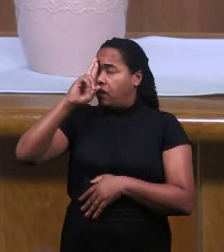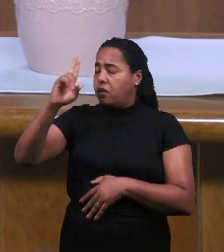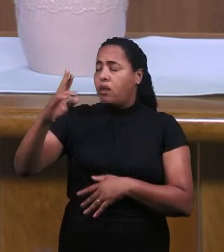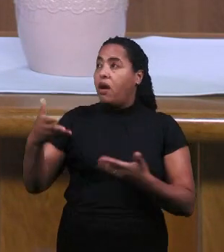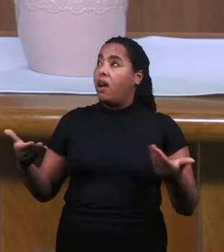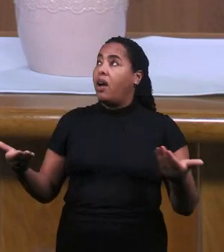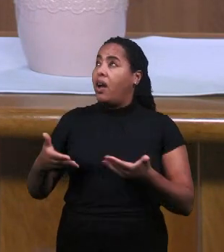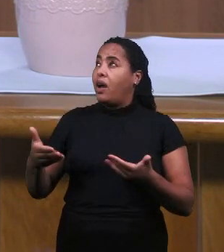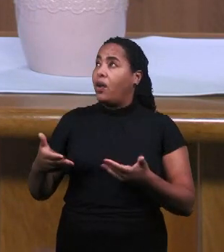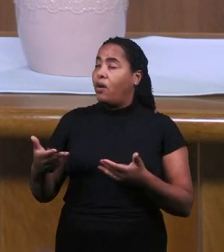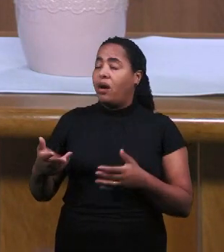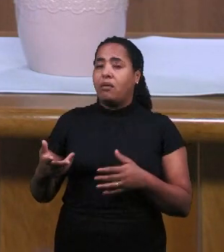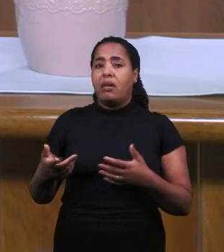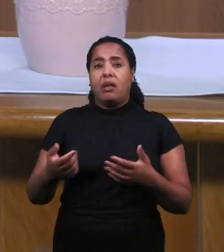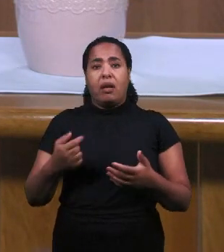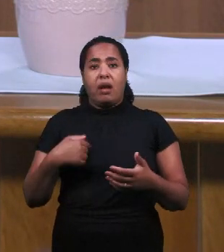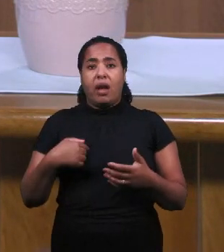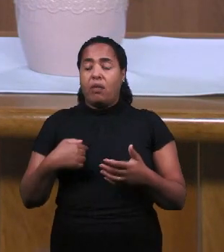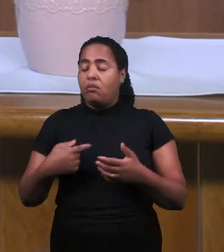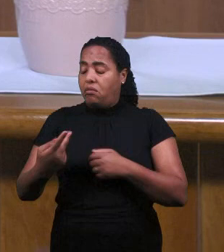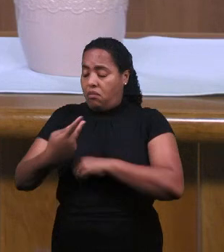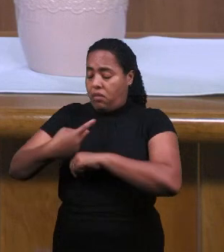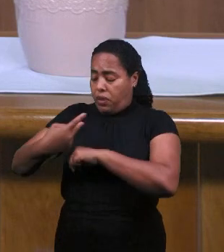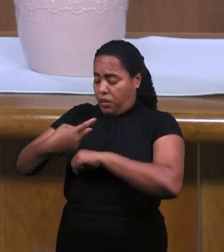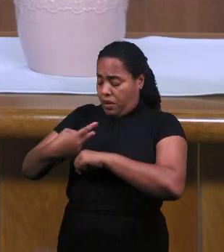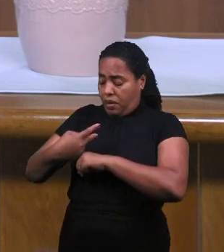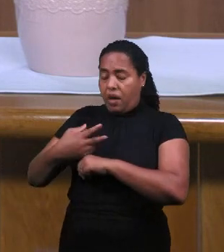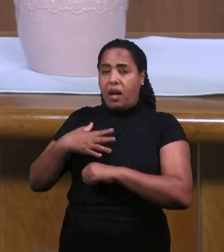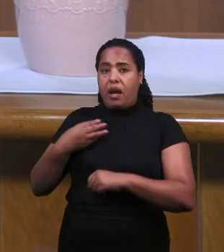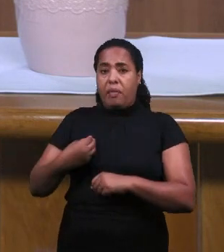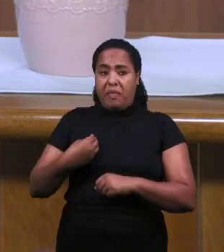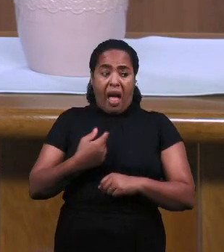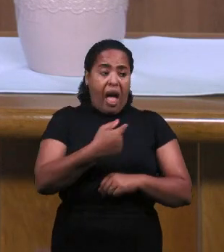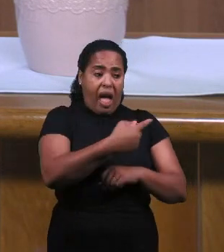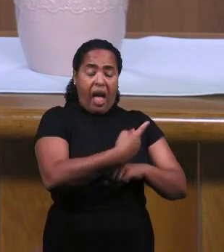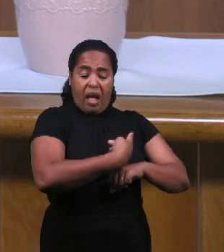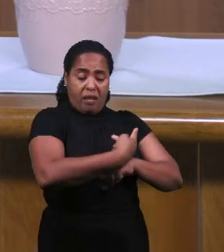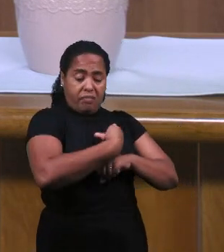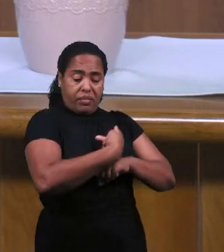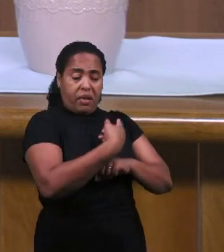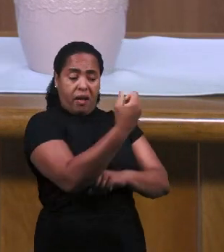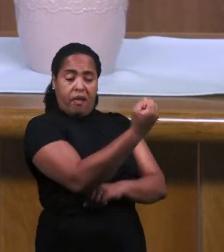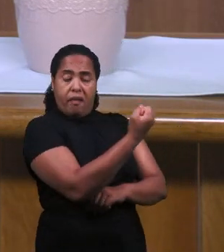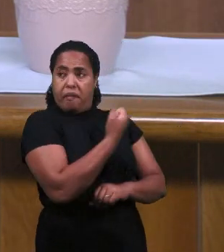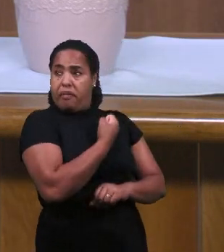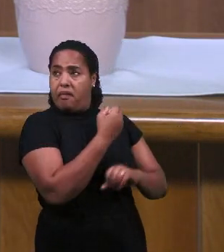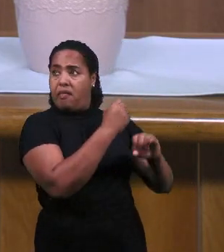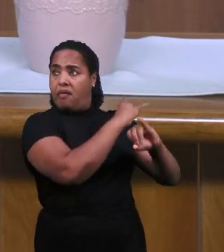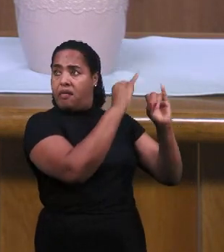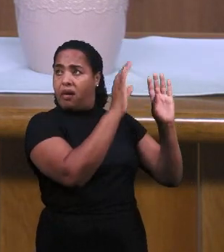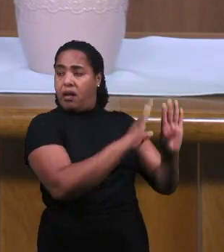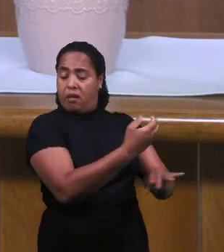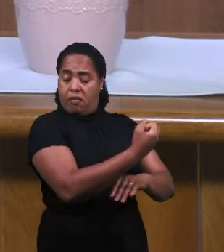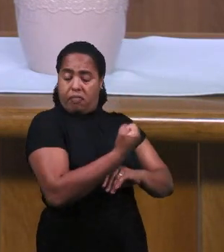Господь Теперь Хотят Меня Убить Ты Лучше Забери Меня И Изавель Хочет